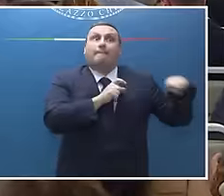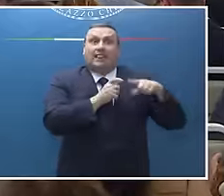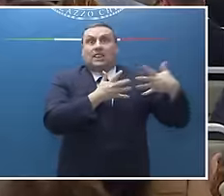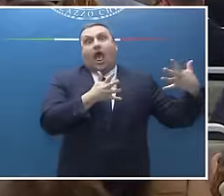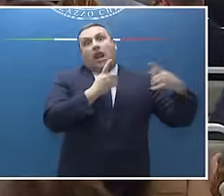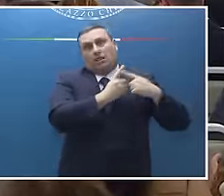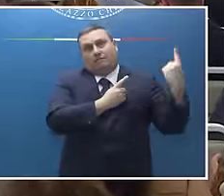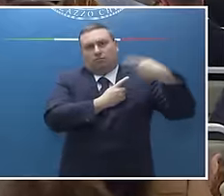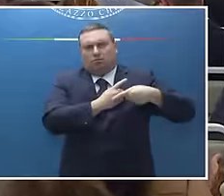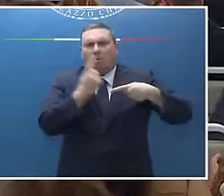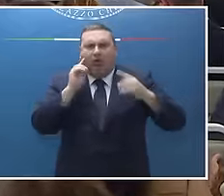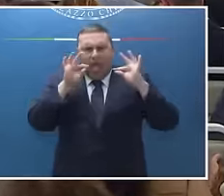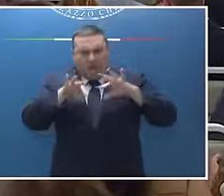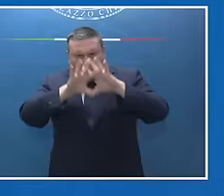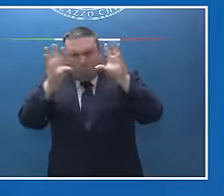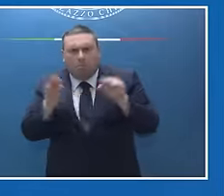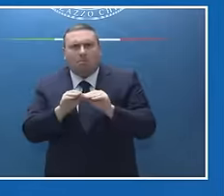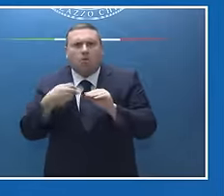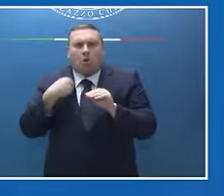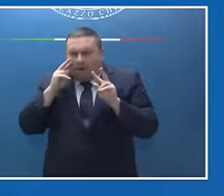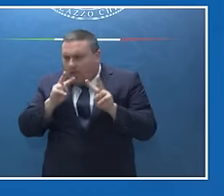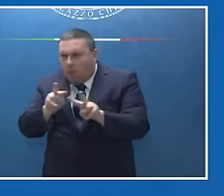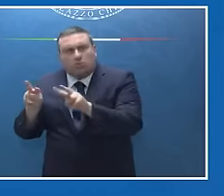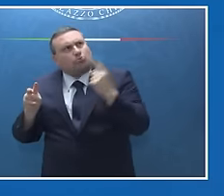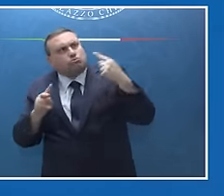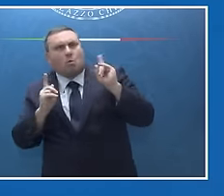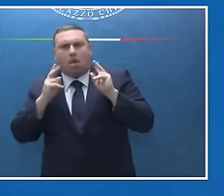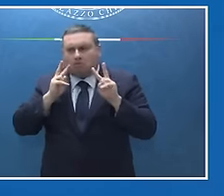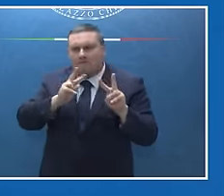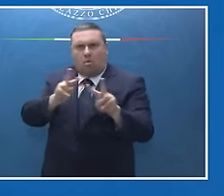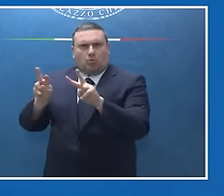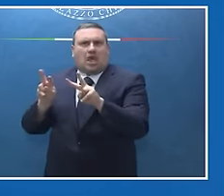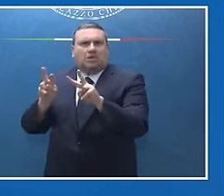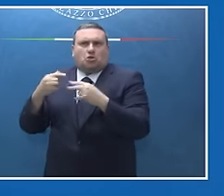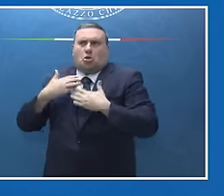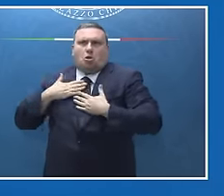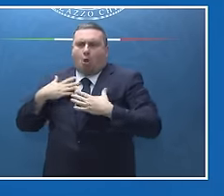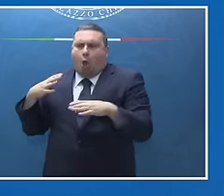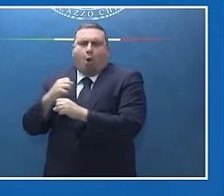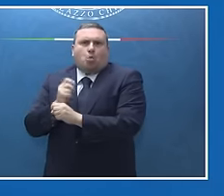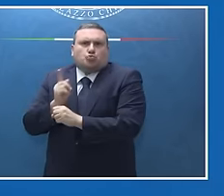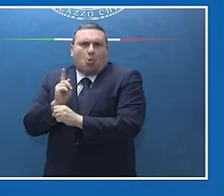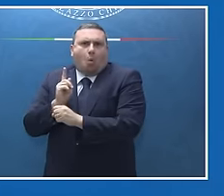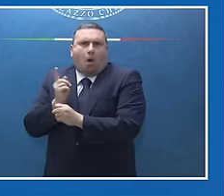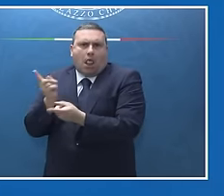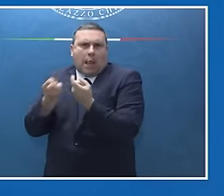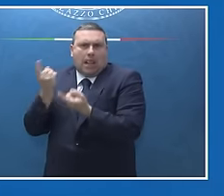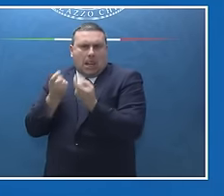vedremo anche quali saranno le valutazioni sugli altri ruoli di vertice, noi ovviamente faremo le nostre valutazioni